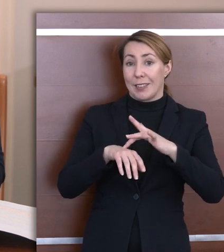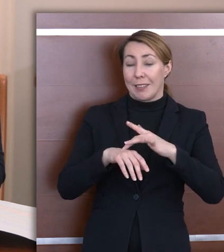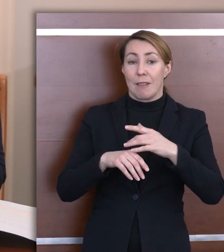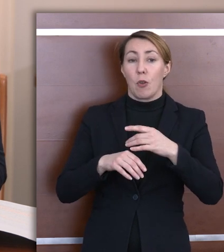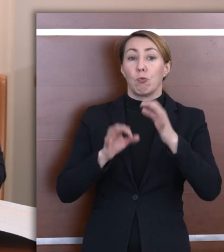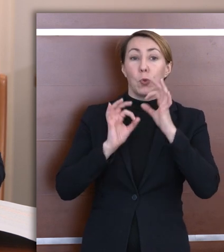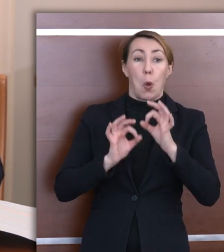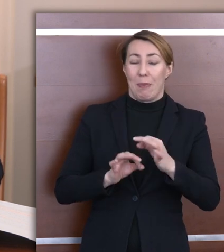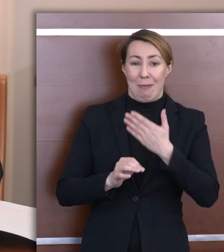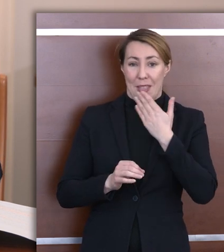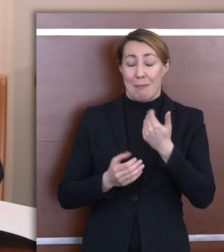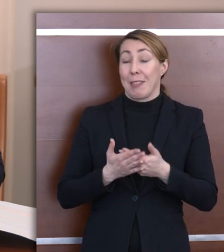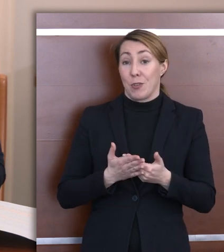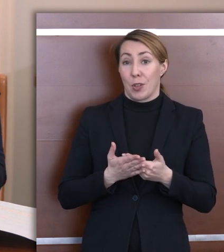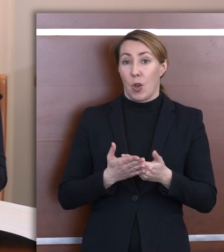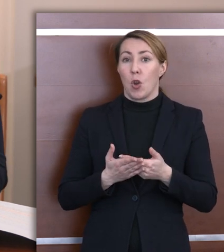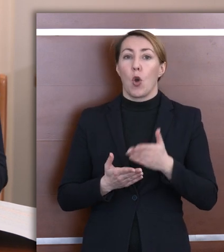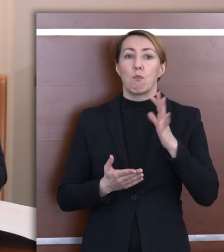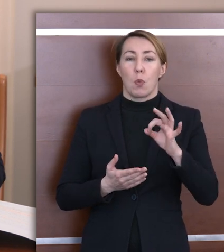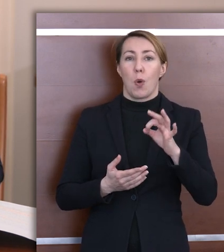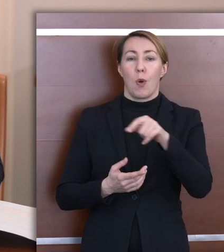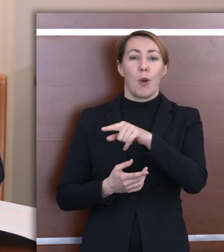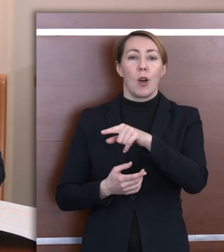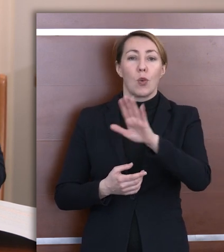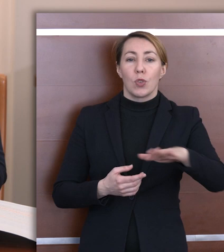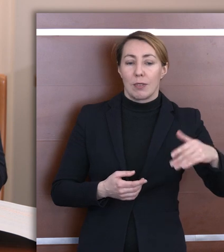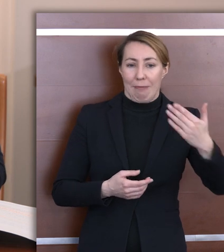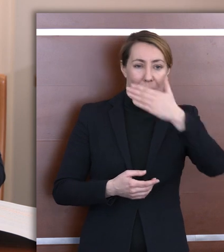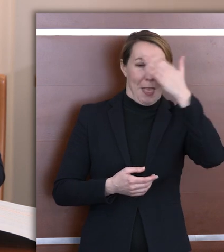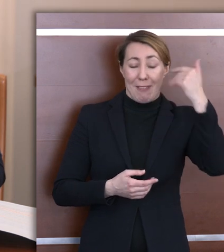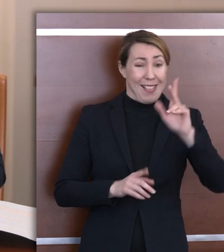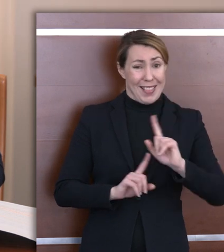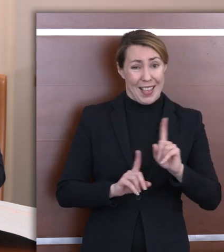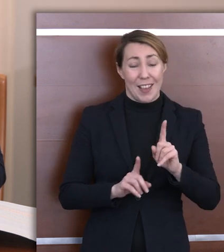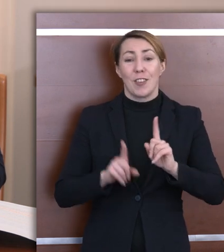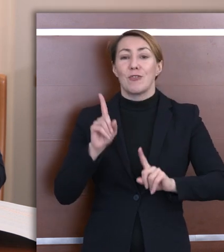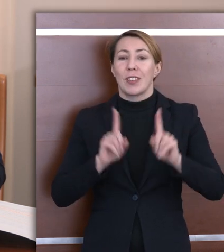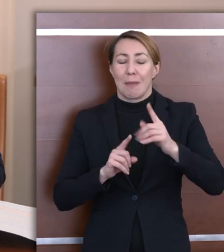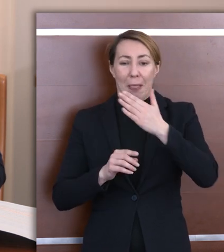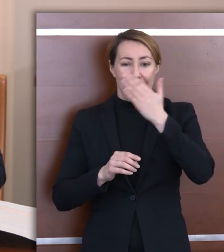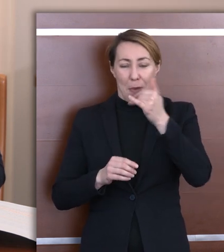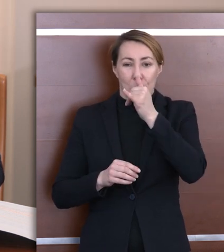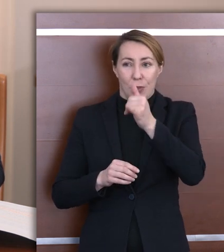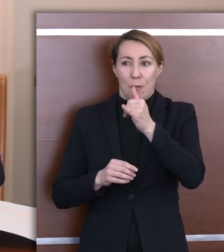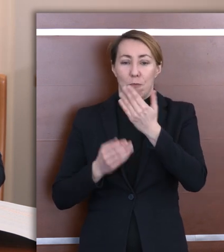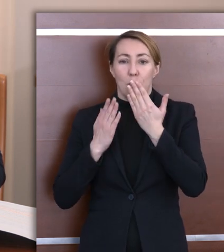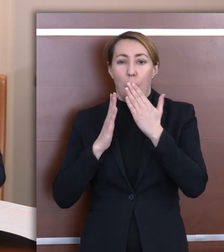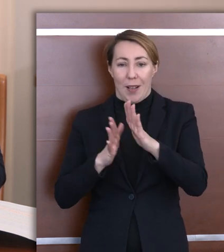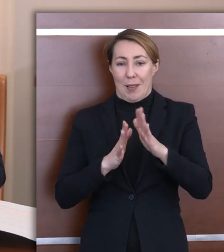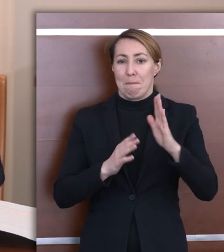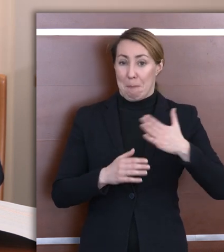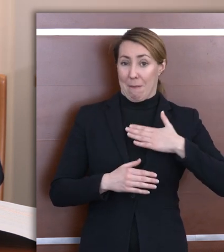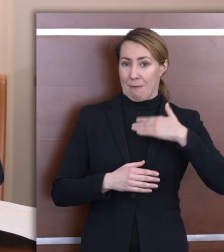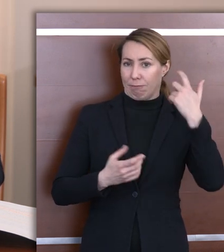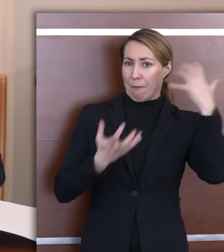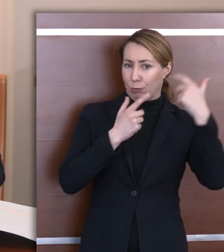najlepsze. Nie dlatego, że uczniowie nie posiadają wiedzy. Oni czasami po prostu nie mają możliwości okazji wykazania się posiadaną